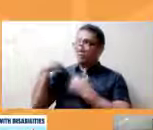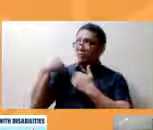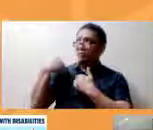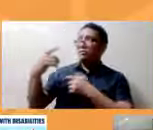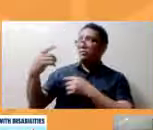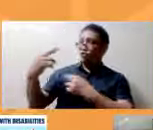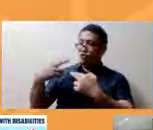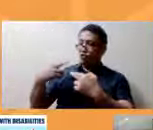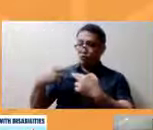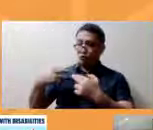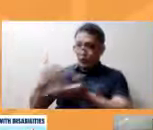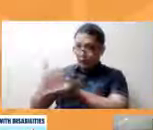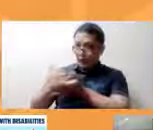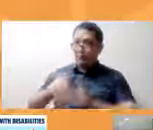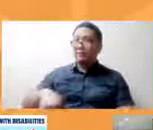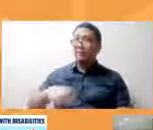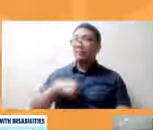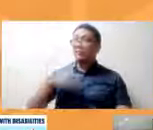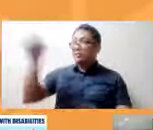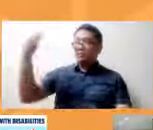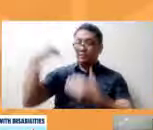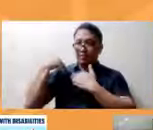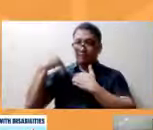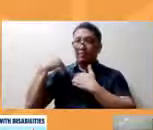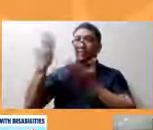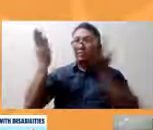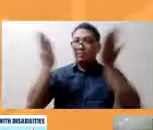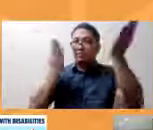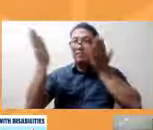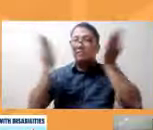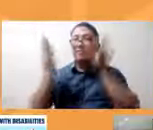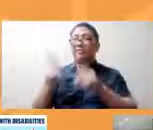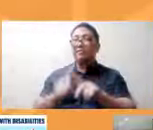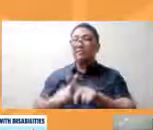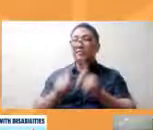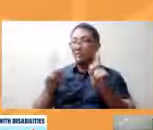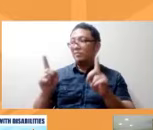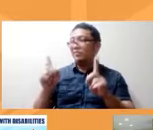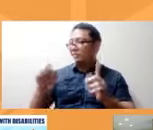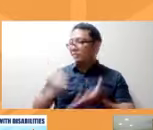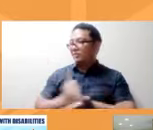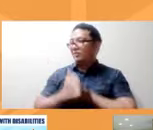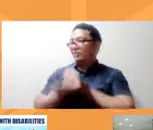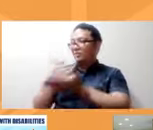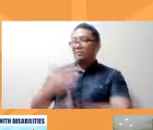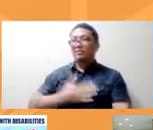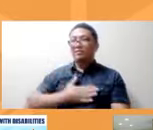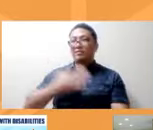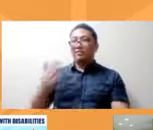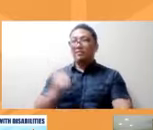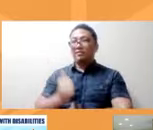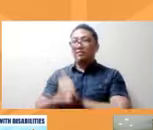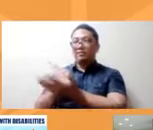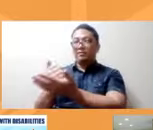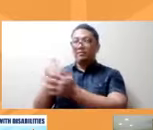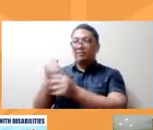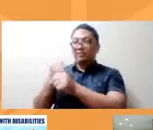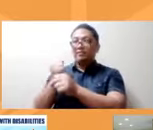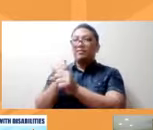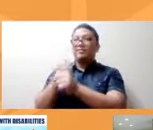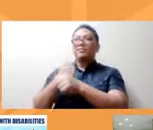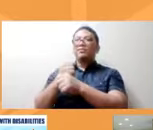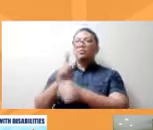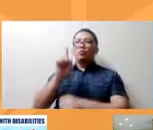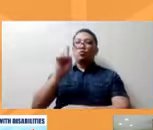kanilang responsibilidad na paglingkuran pero tumulong din tayo sa pagpapanday ng isang